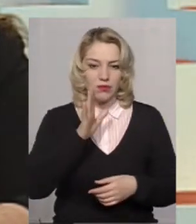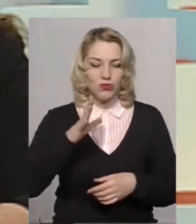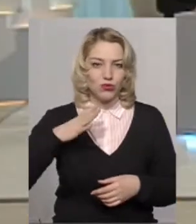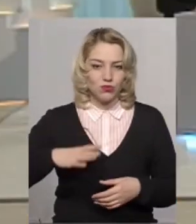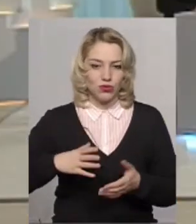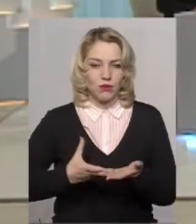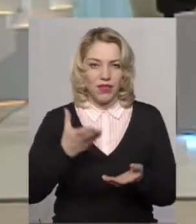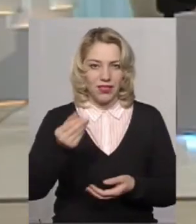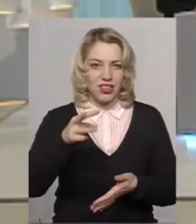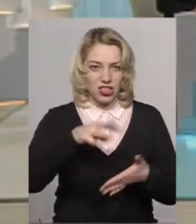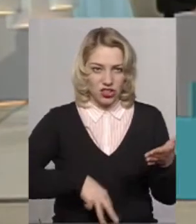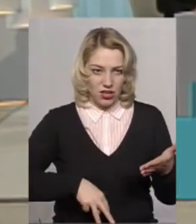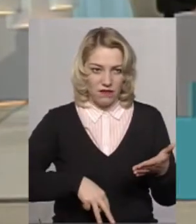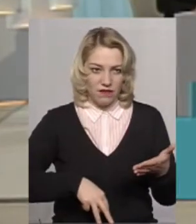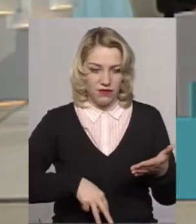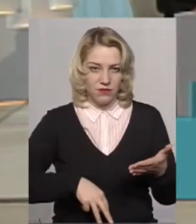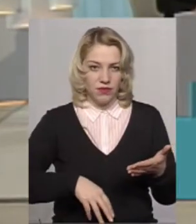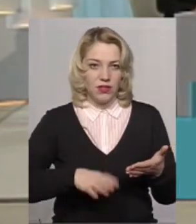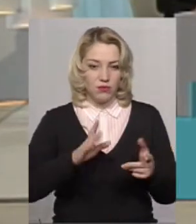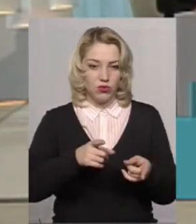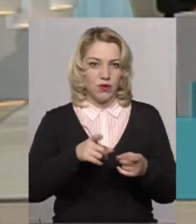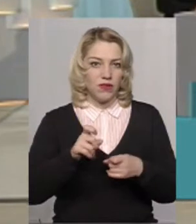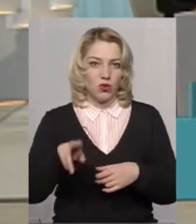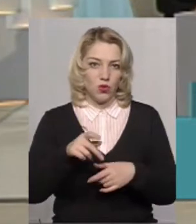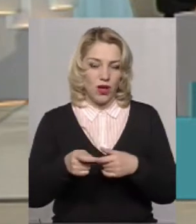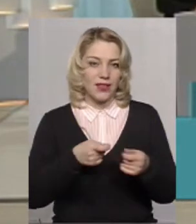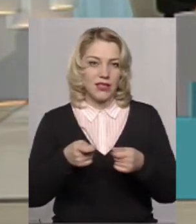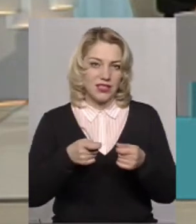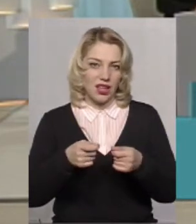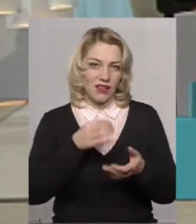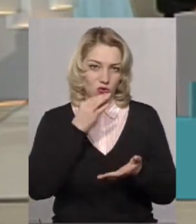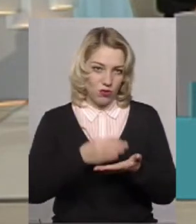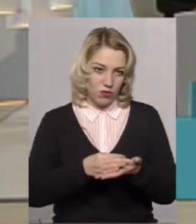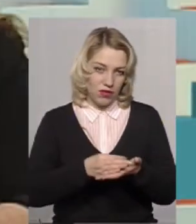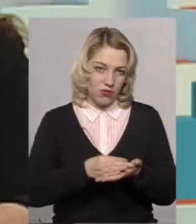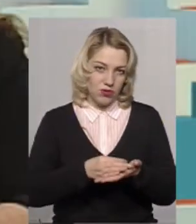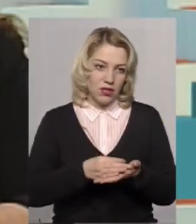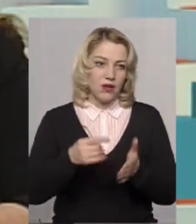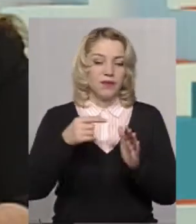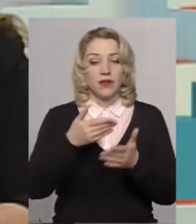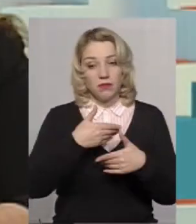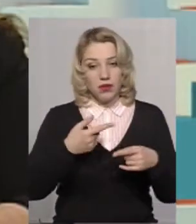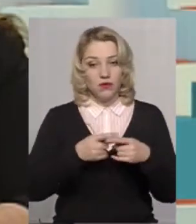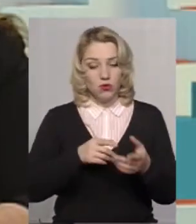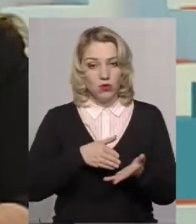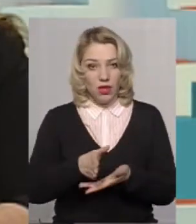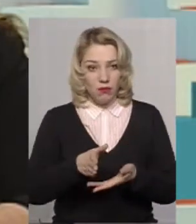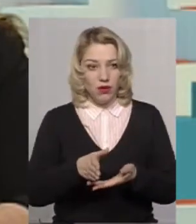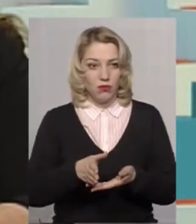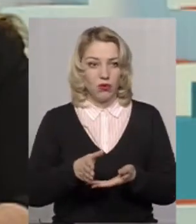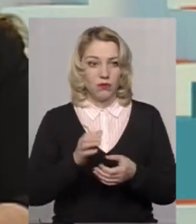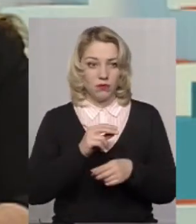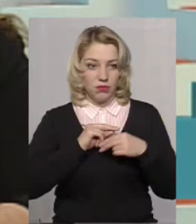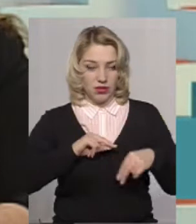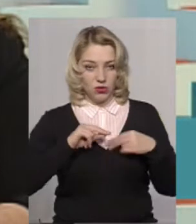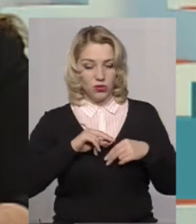сплатити штраф і, як результат, будуть притягнуті до адміністративної відповідальності. Тобто, ми в цьому напрямку сьогодні